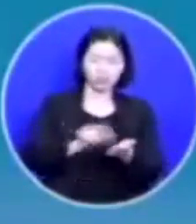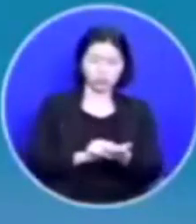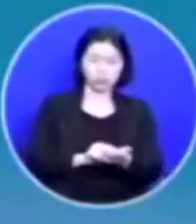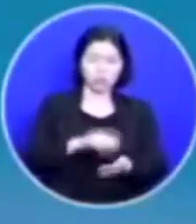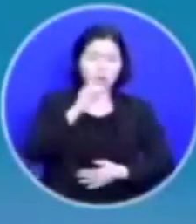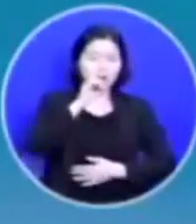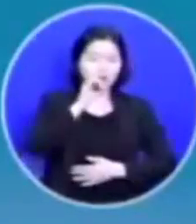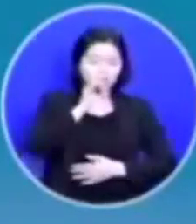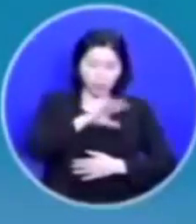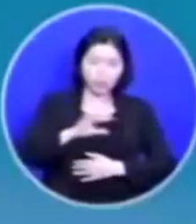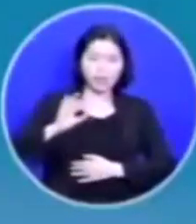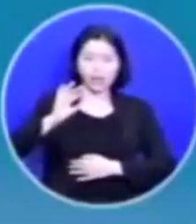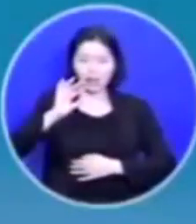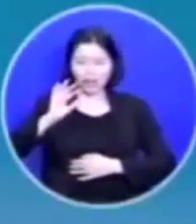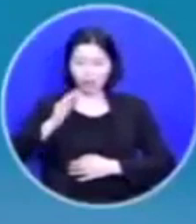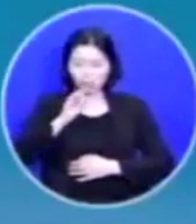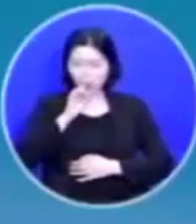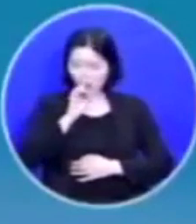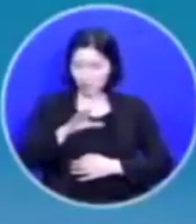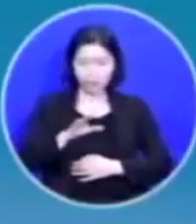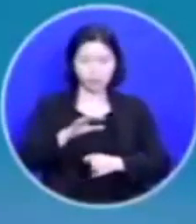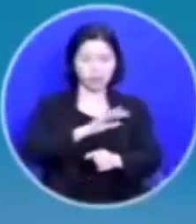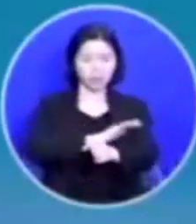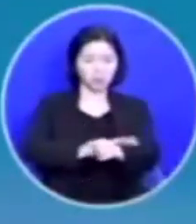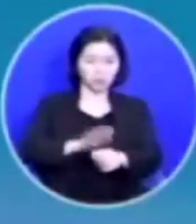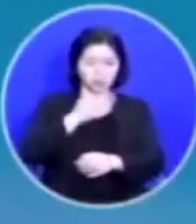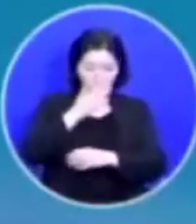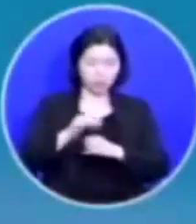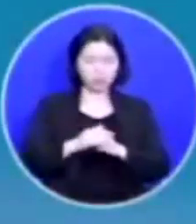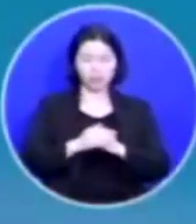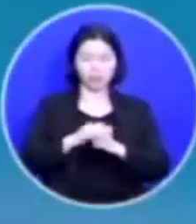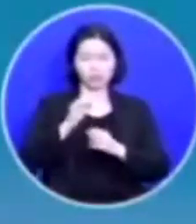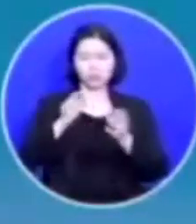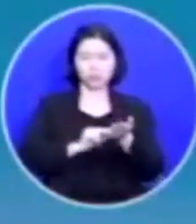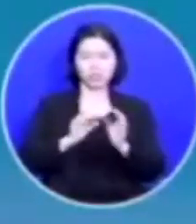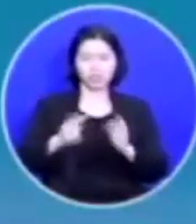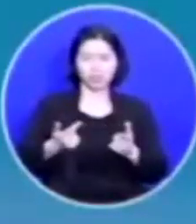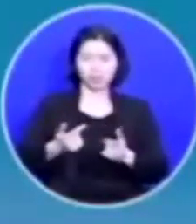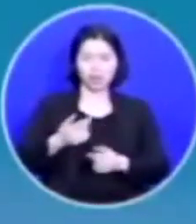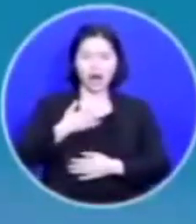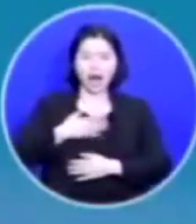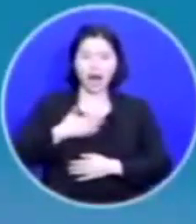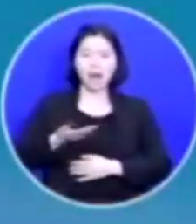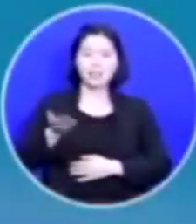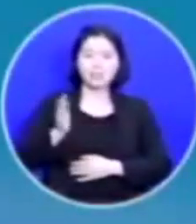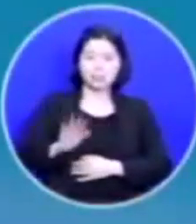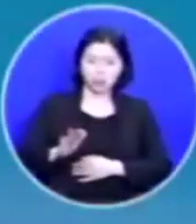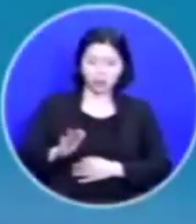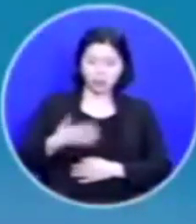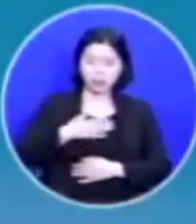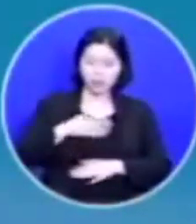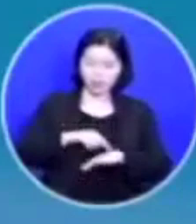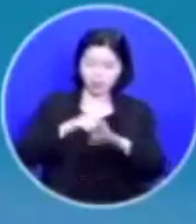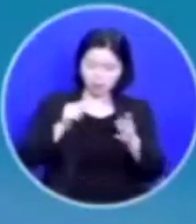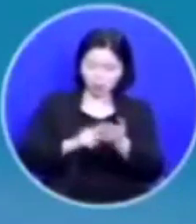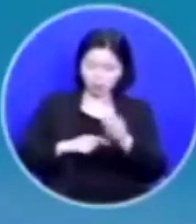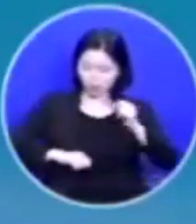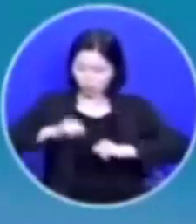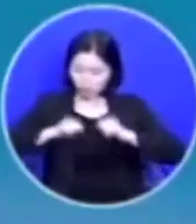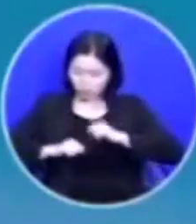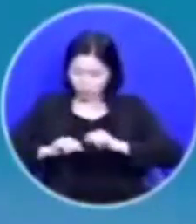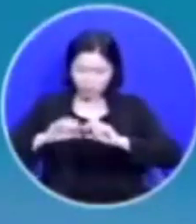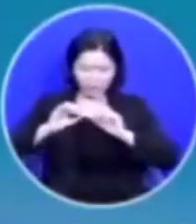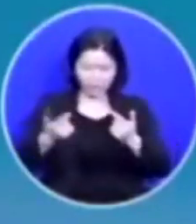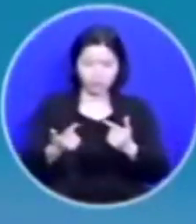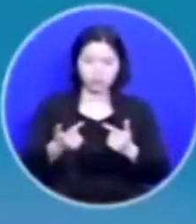된다 지금 그런 말 할 때가 아닙니다 우리의 고민은 알기는 알겠는데 내 마음대로 움직여주지